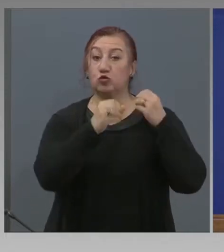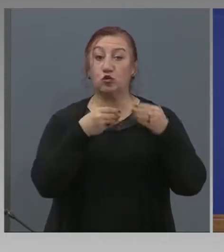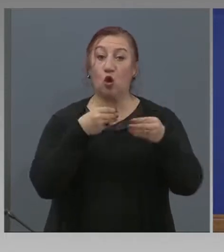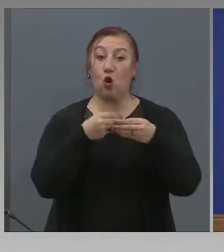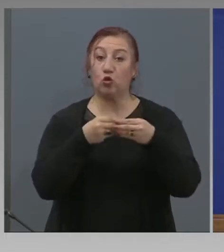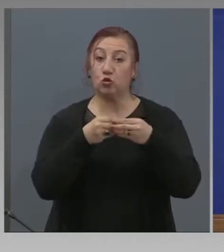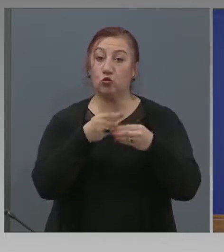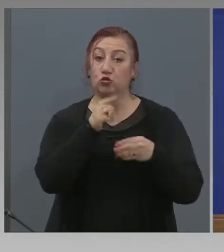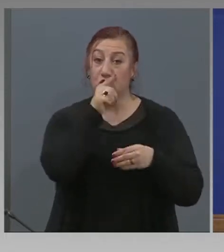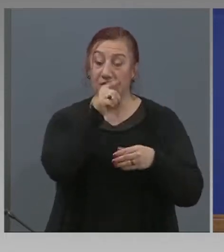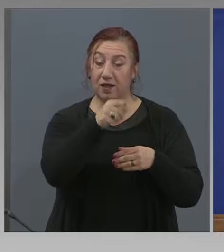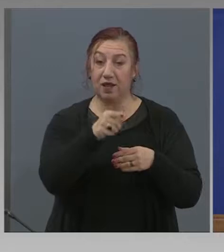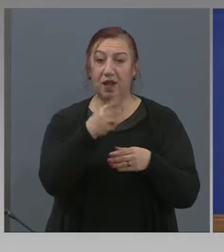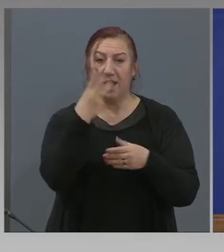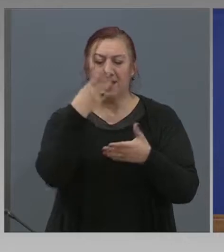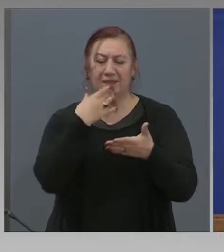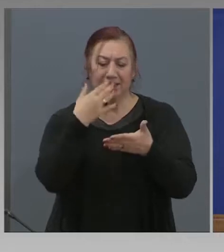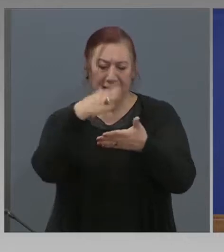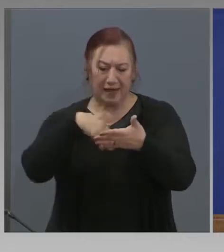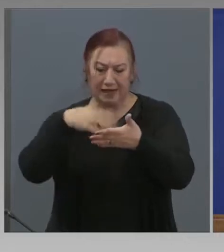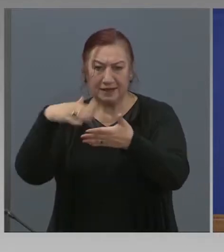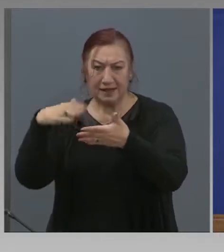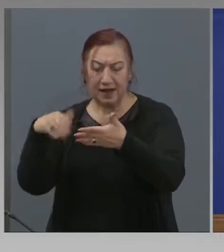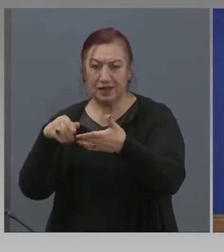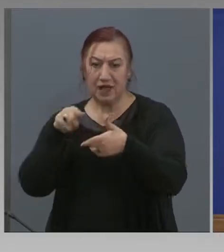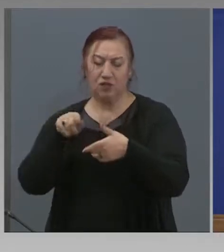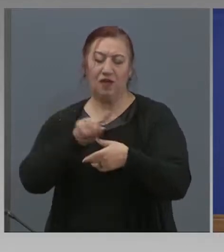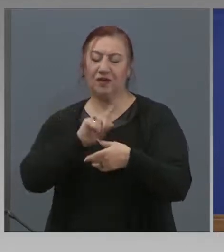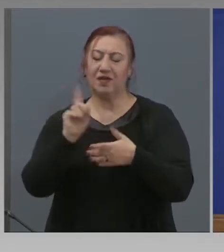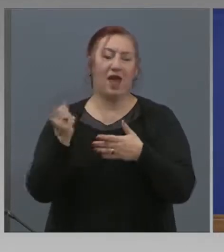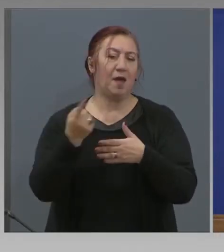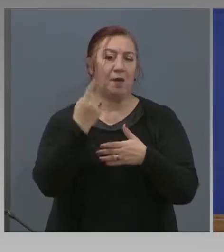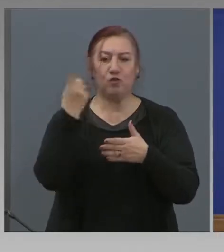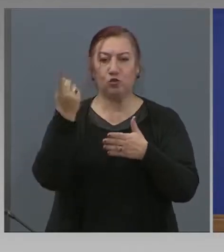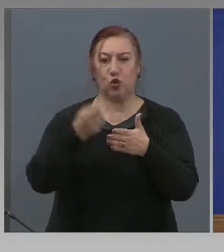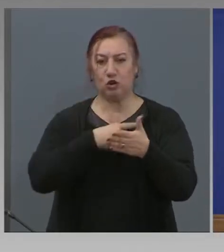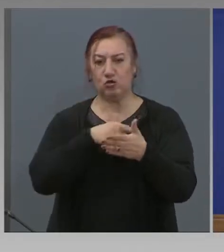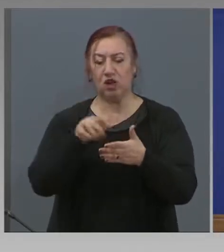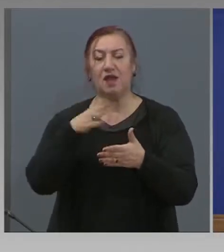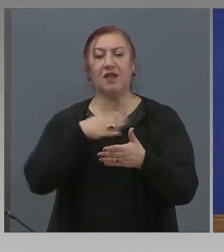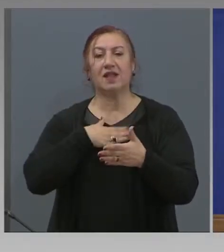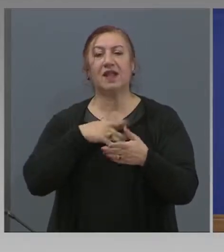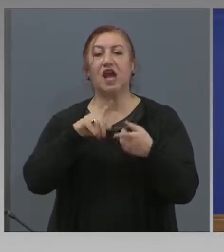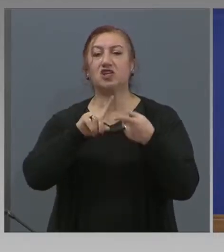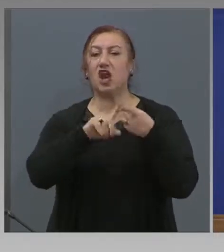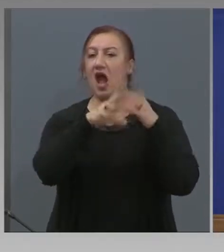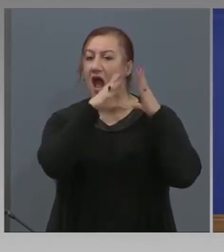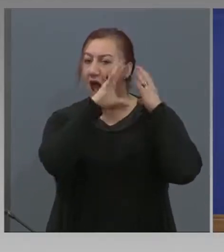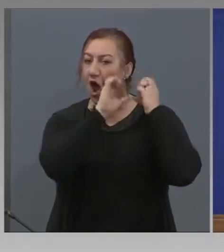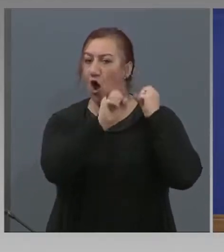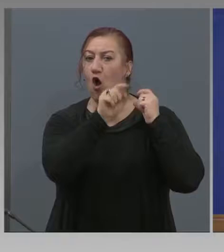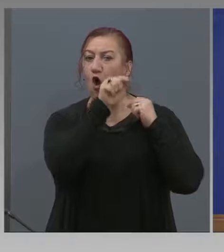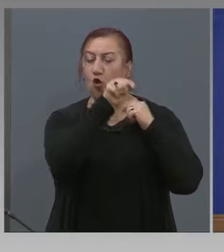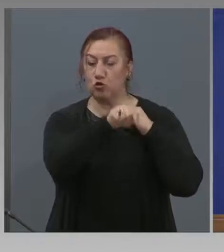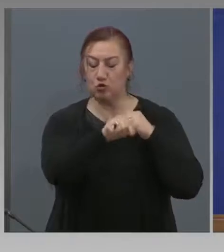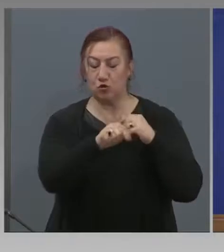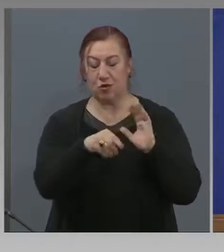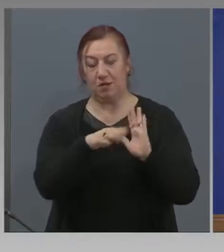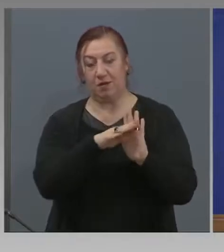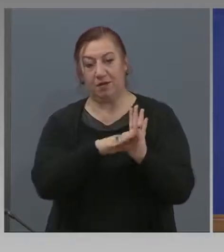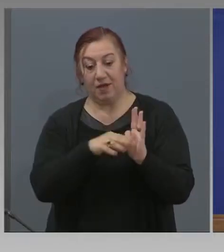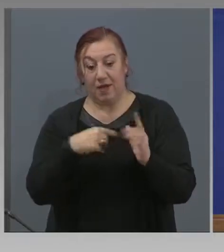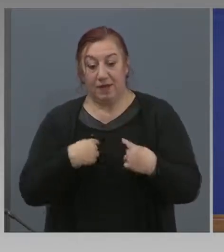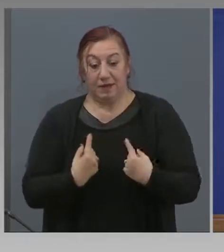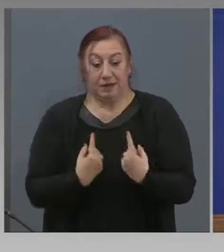и очевидно това не е първото нарушение на въпросния консул на правилата, но за първи път вече